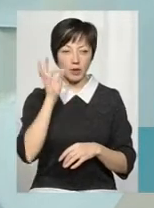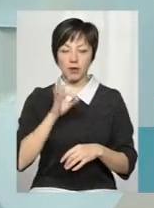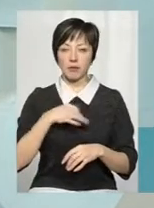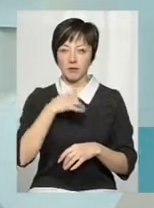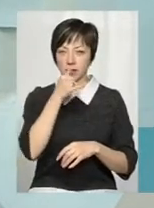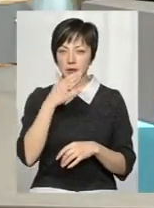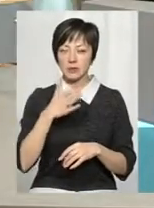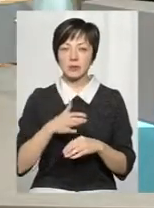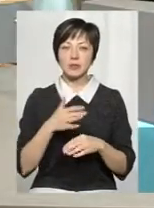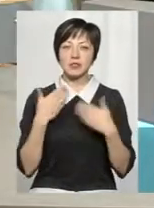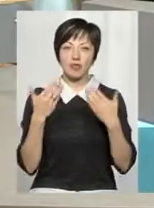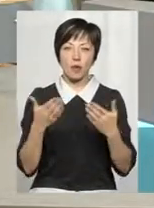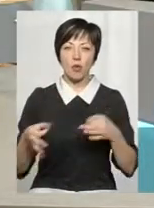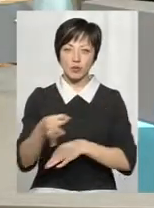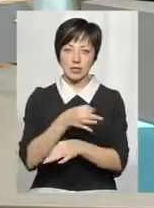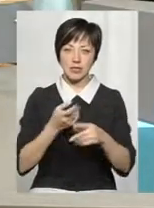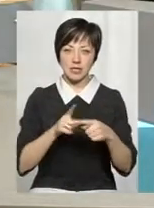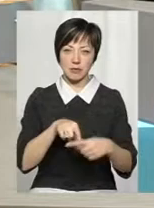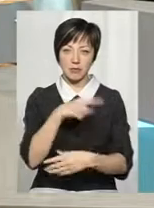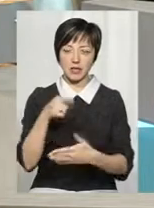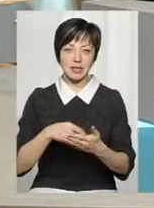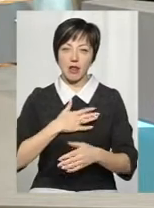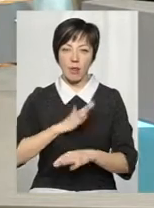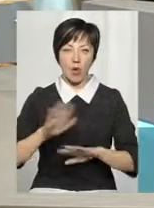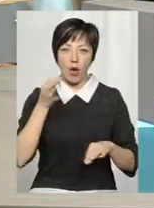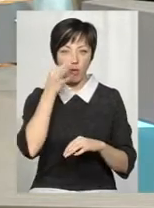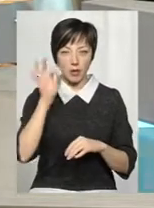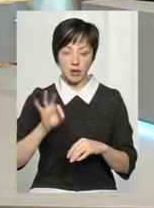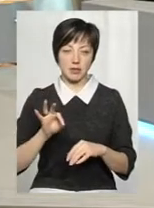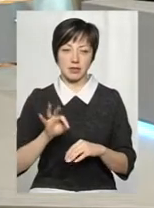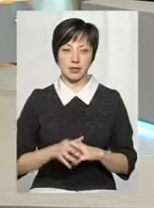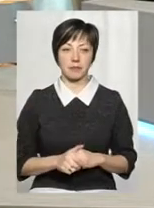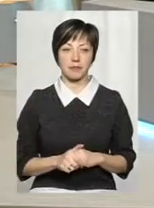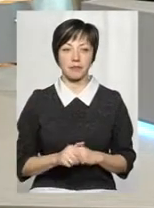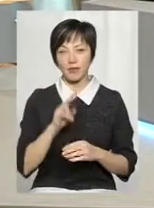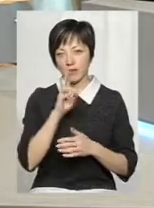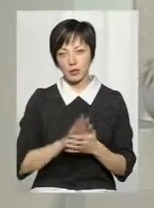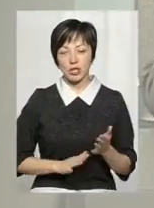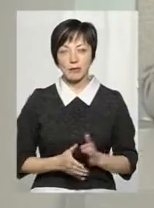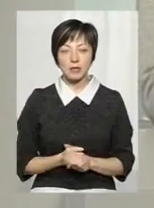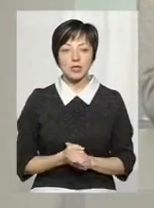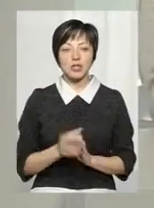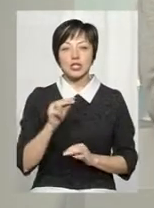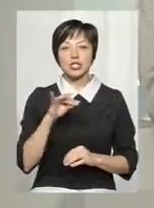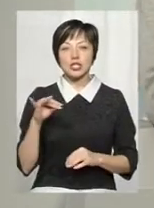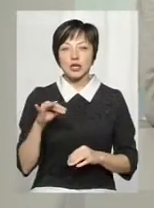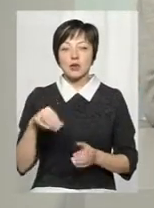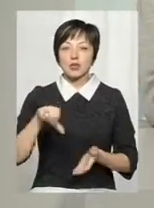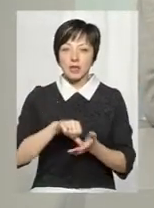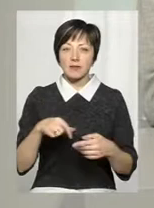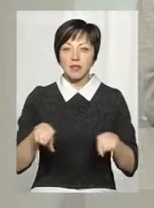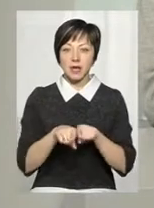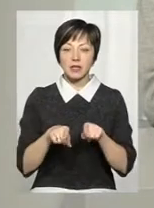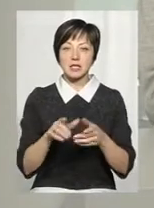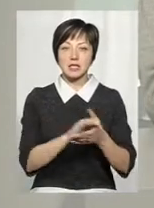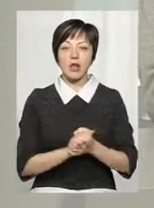не можу з вами обсудити ці всі питання. Це не моя компетенція, так що вибачте. Чи приймають участь у таких